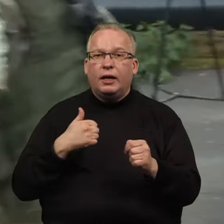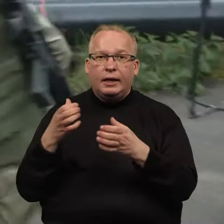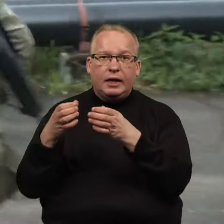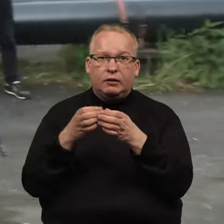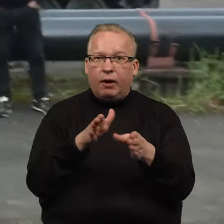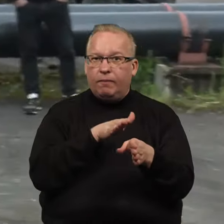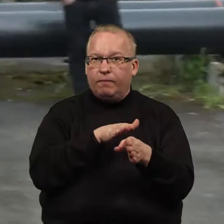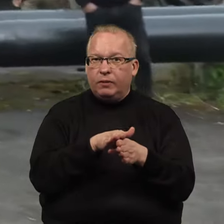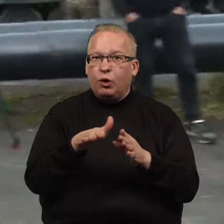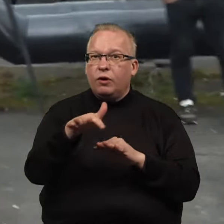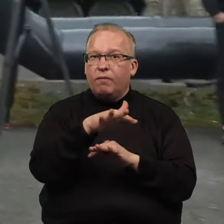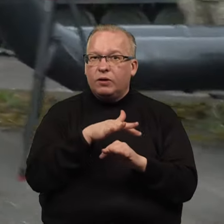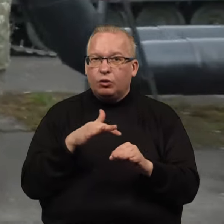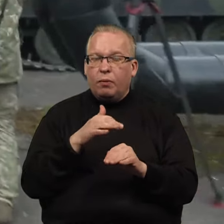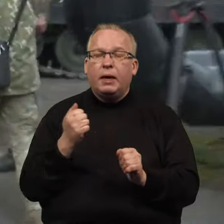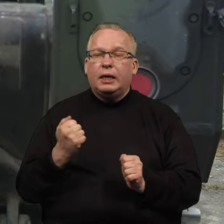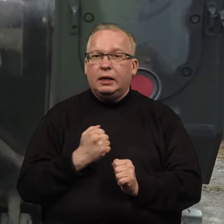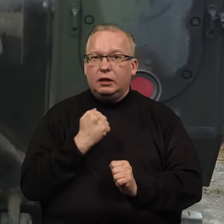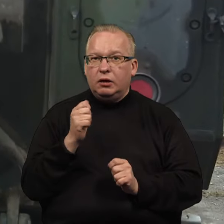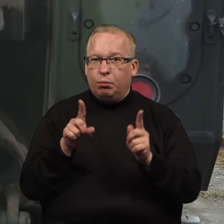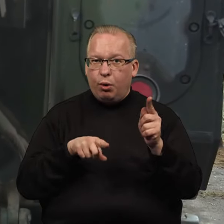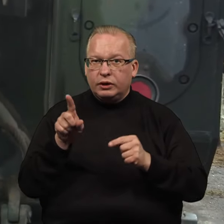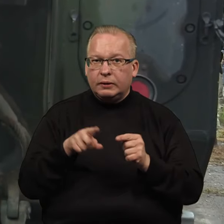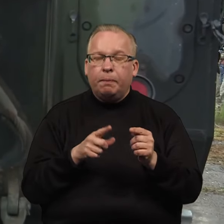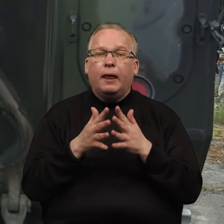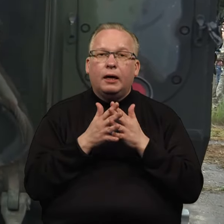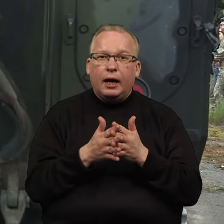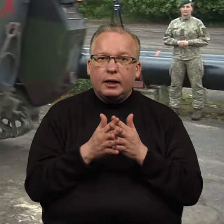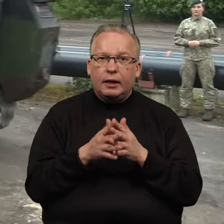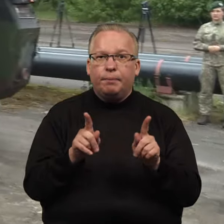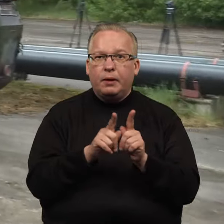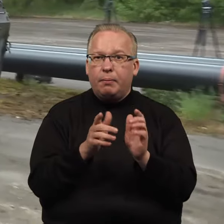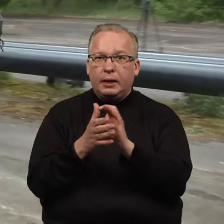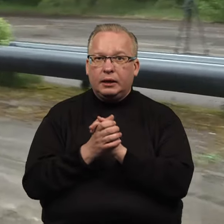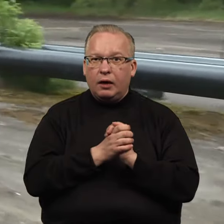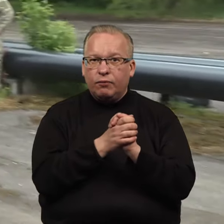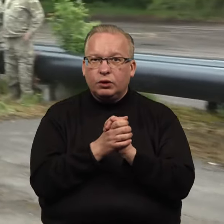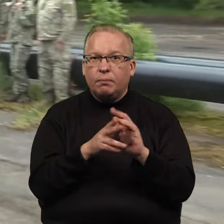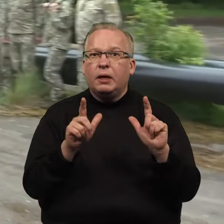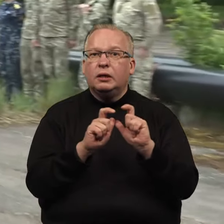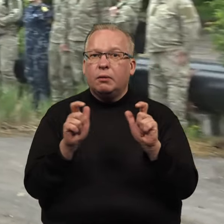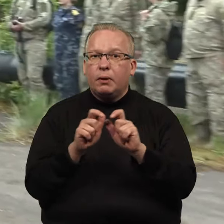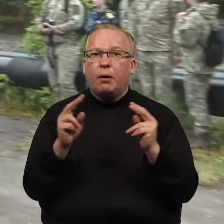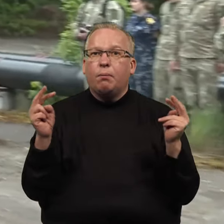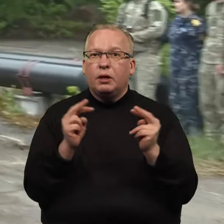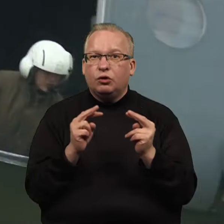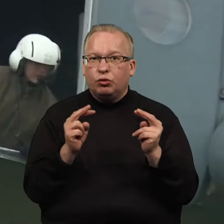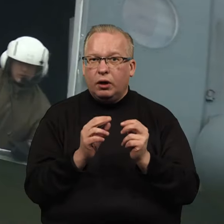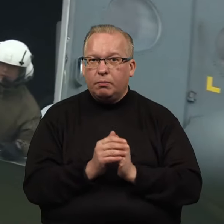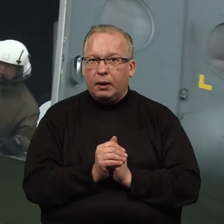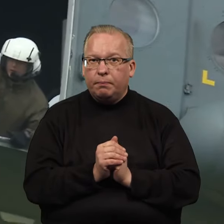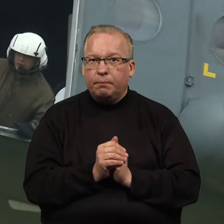ir įgyvendinti visuotinės gynybos principą. Dar taikos metus sukurti karo komendantūrų sistemą savivaldybėse.